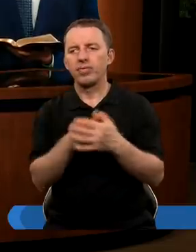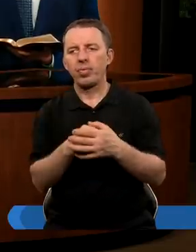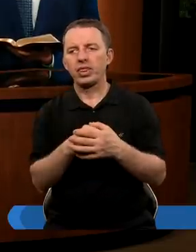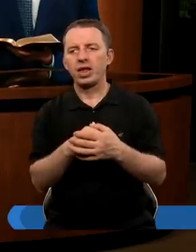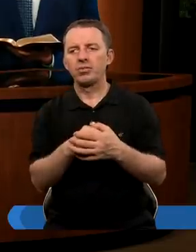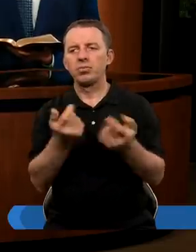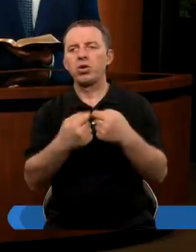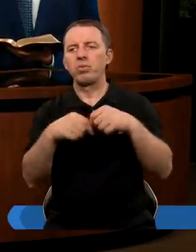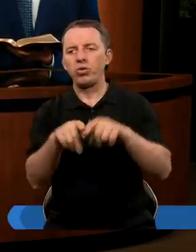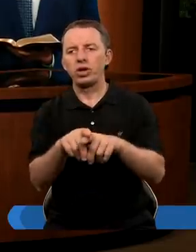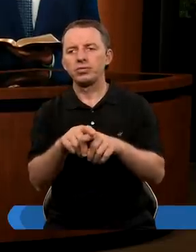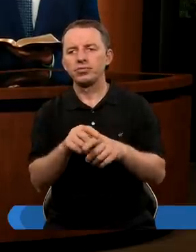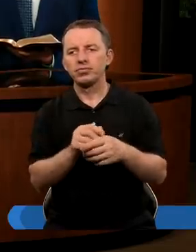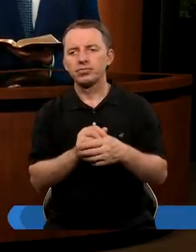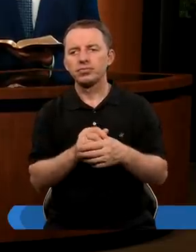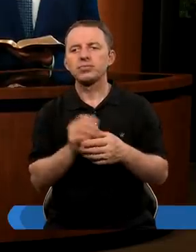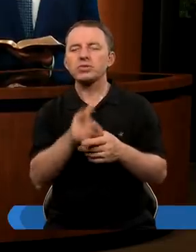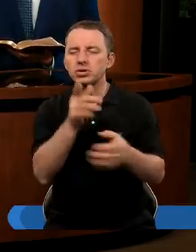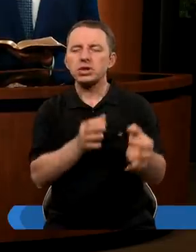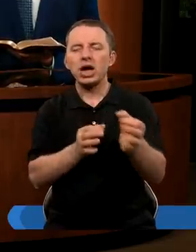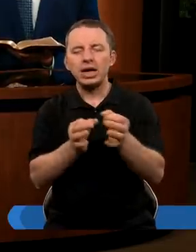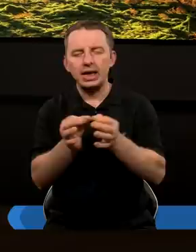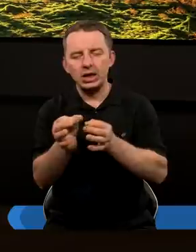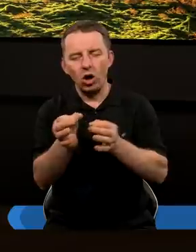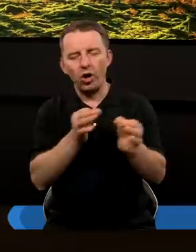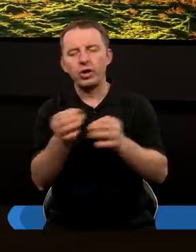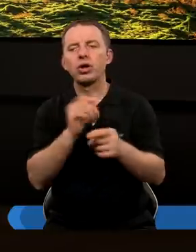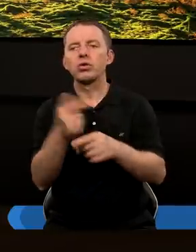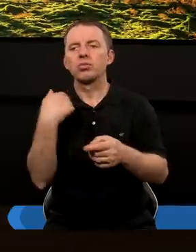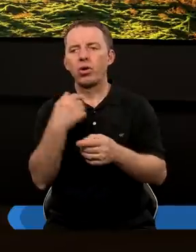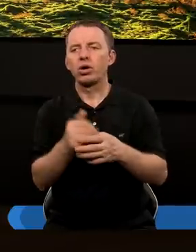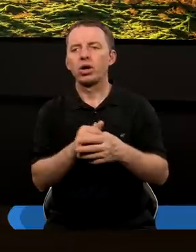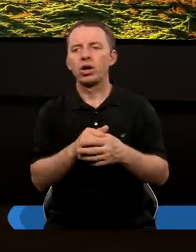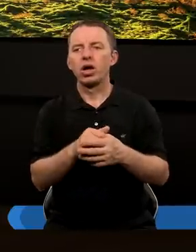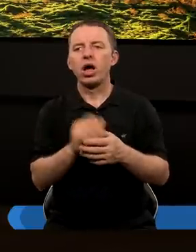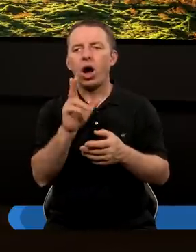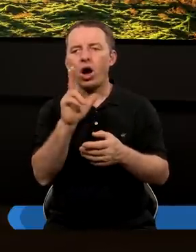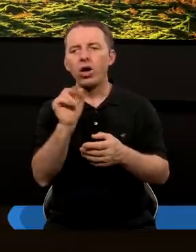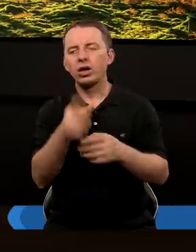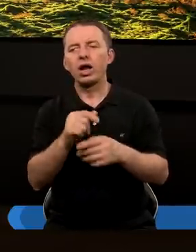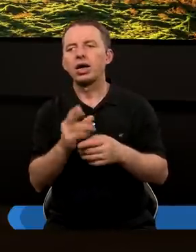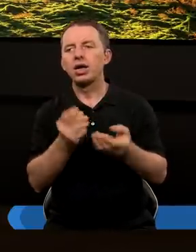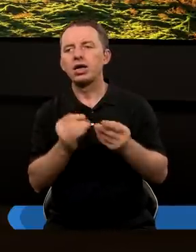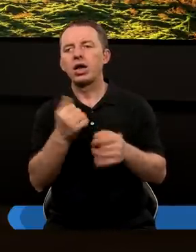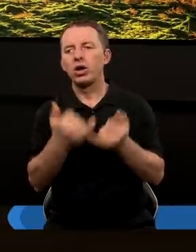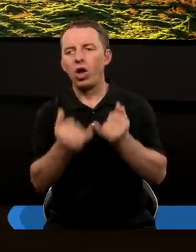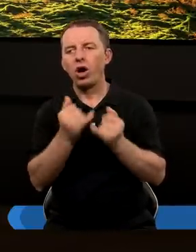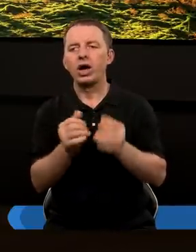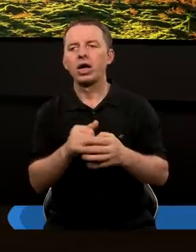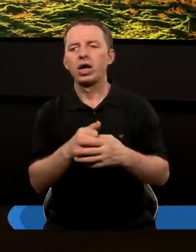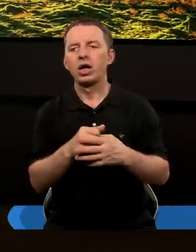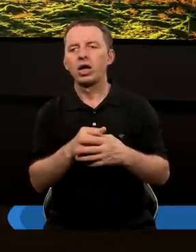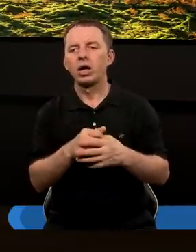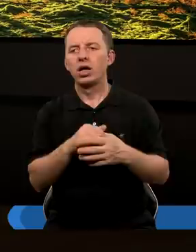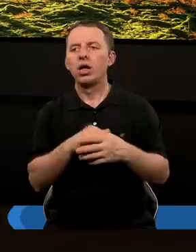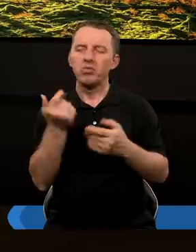pełnili. Wiele osób nie zna tego ich historii, ale znamy takie powiedzenie kolos na glinianych nogach. On jest popularny